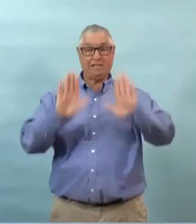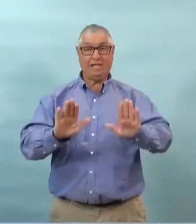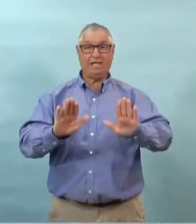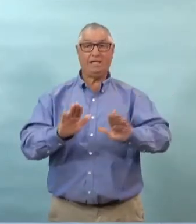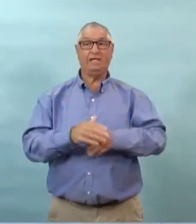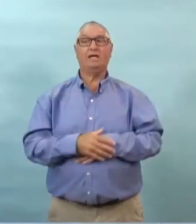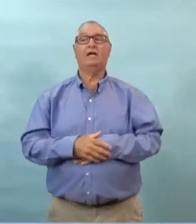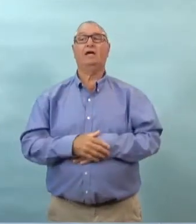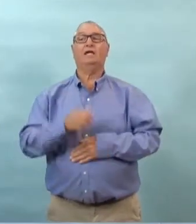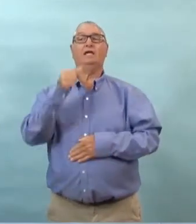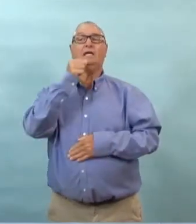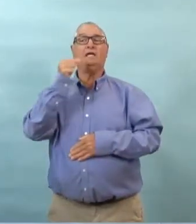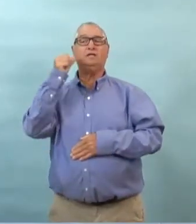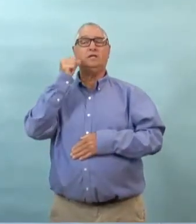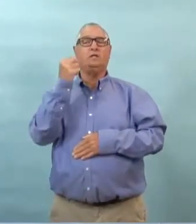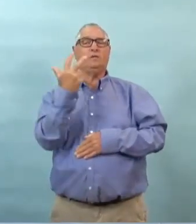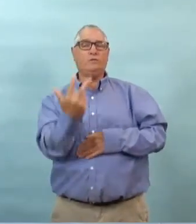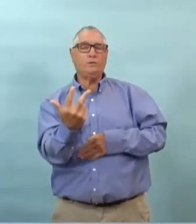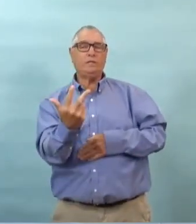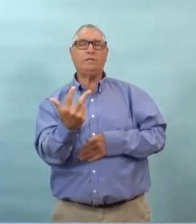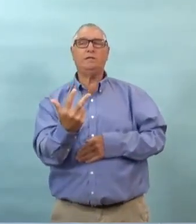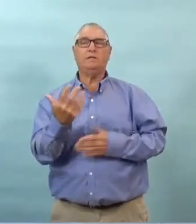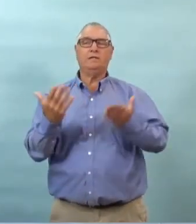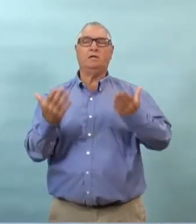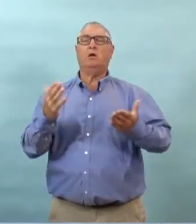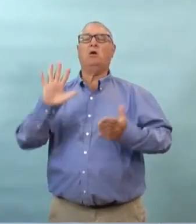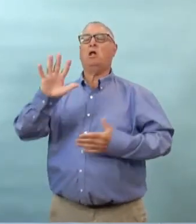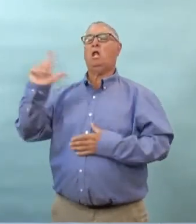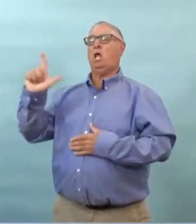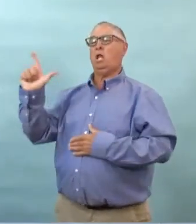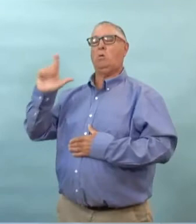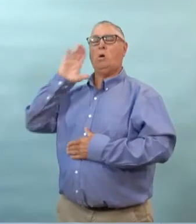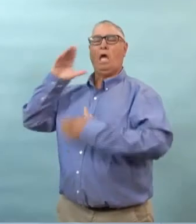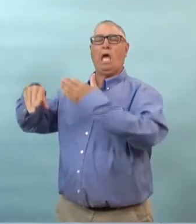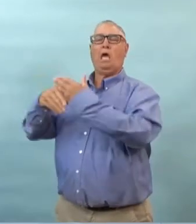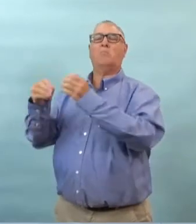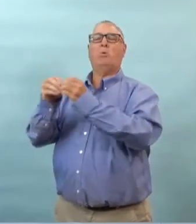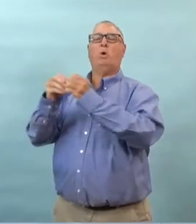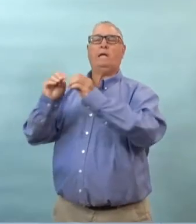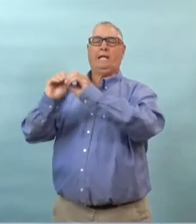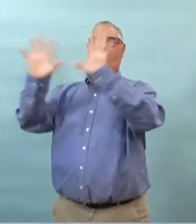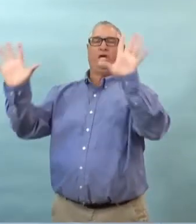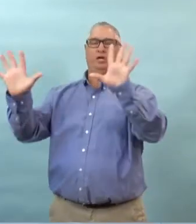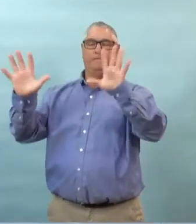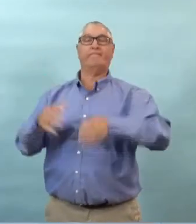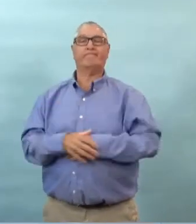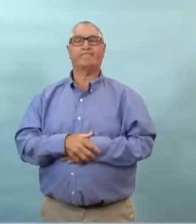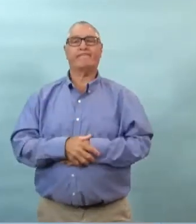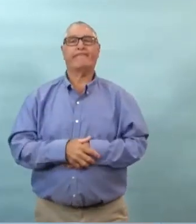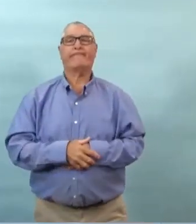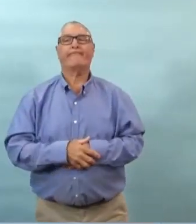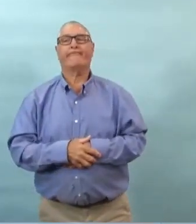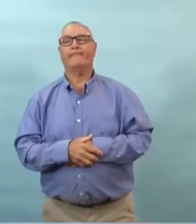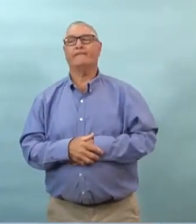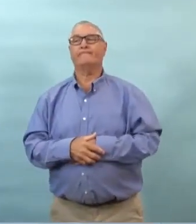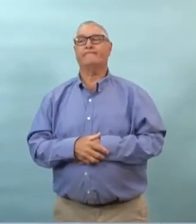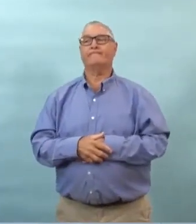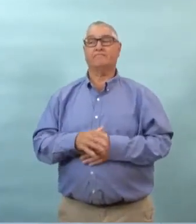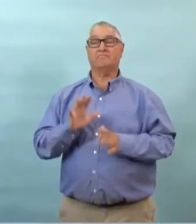'après et je crois que le reste aujourd'hui mais je laisserai la nette en parler j'ai dit que